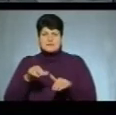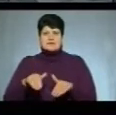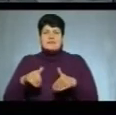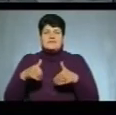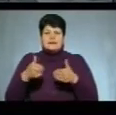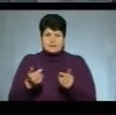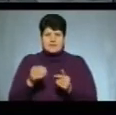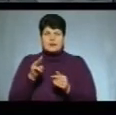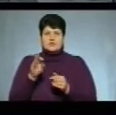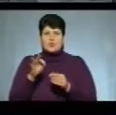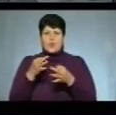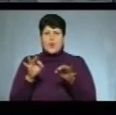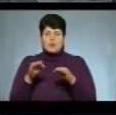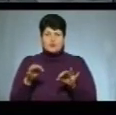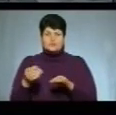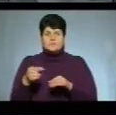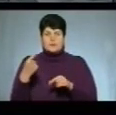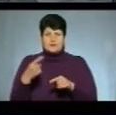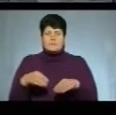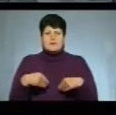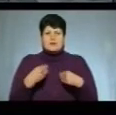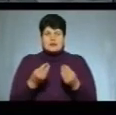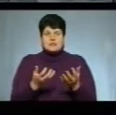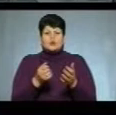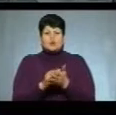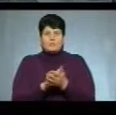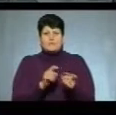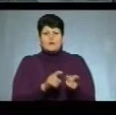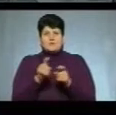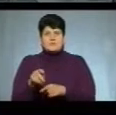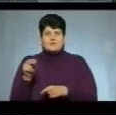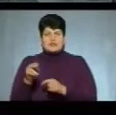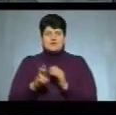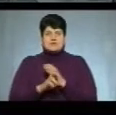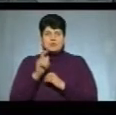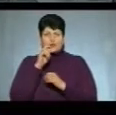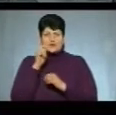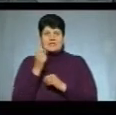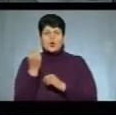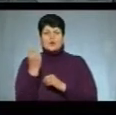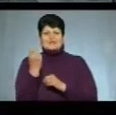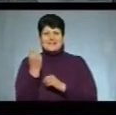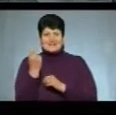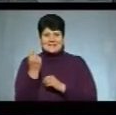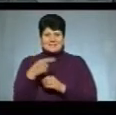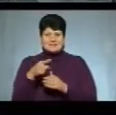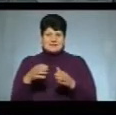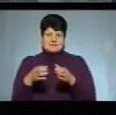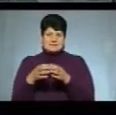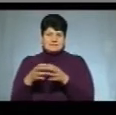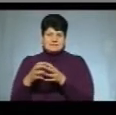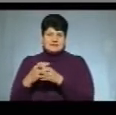Тернопільщині провели збори і подали документи про перехід до Православної церкви України 11 релігійних громад області.